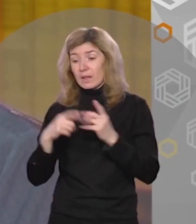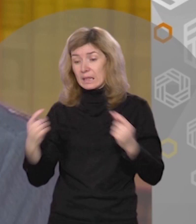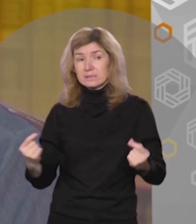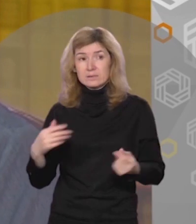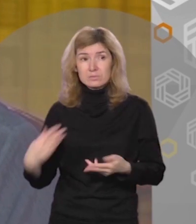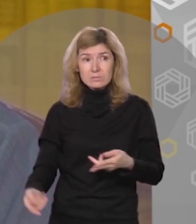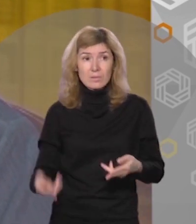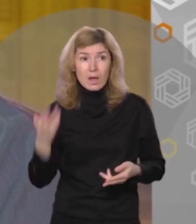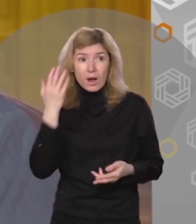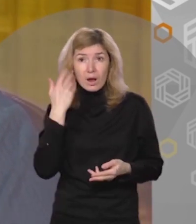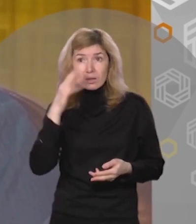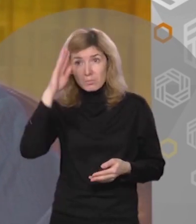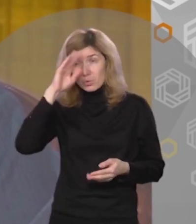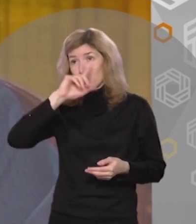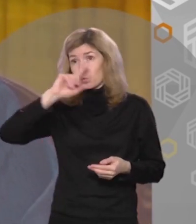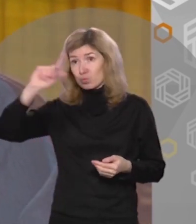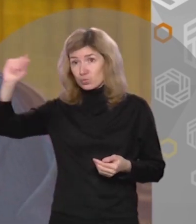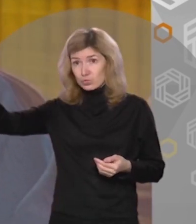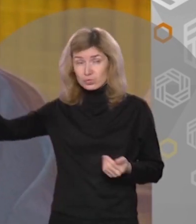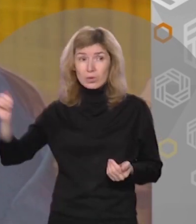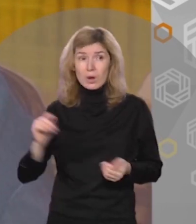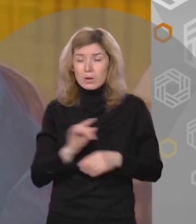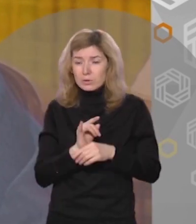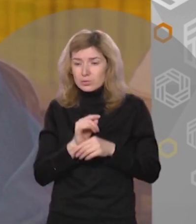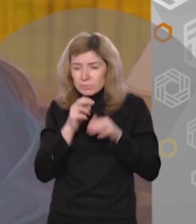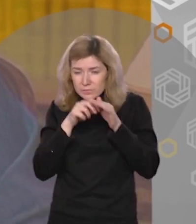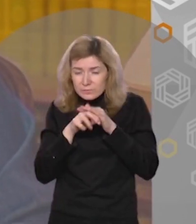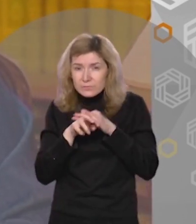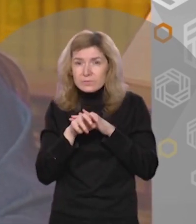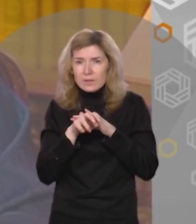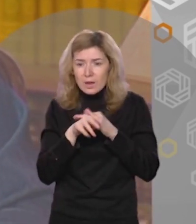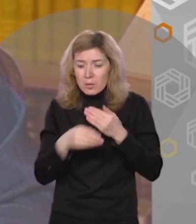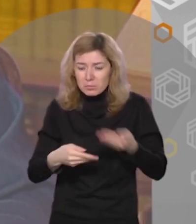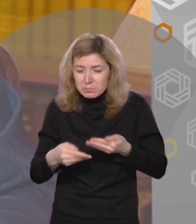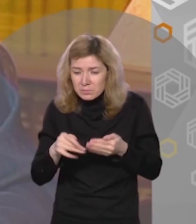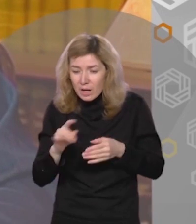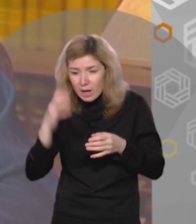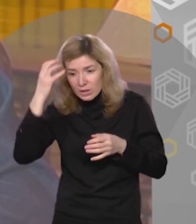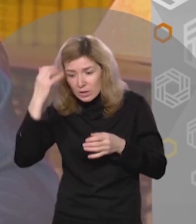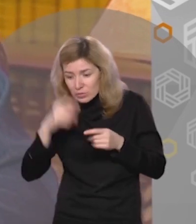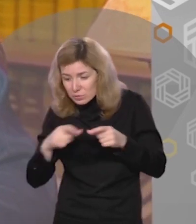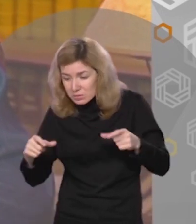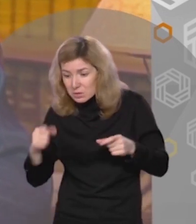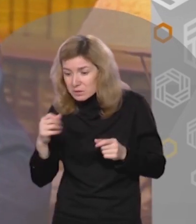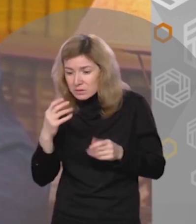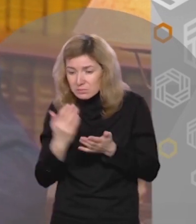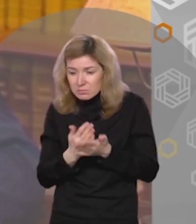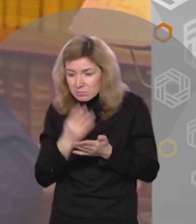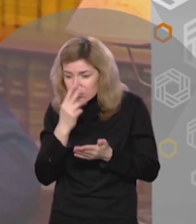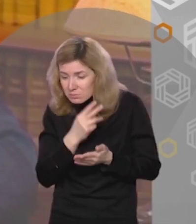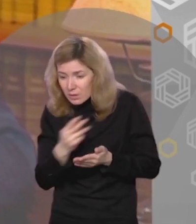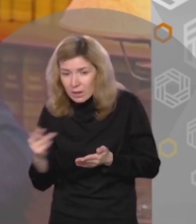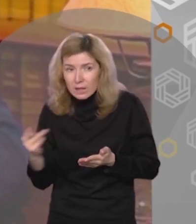листьев. Когда мальчик ушел, мышонок вылез из-под кустика, подошел к расческе и стал ее разглядывать.